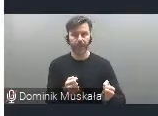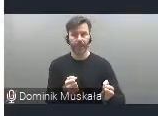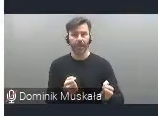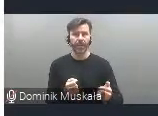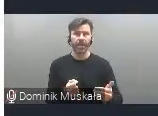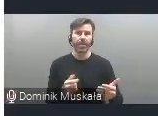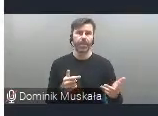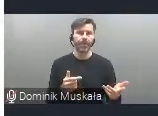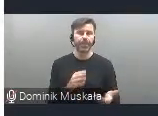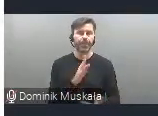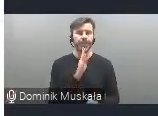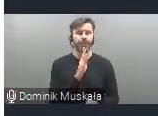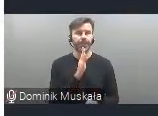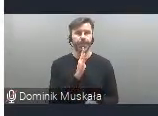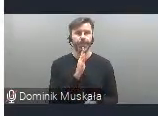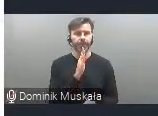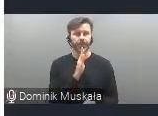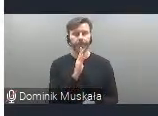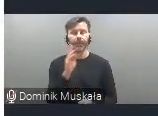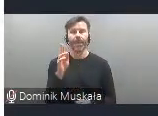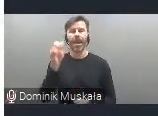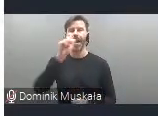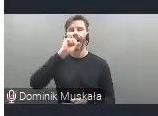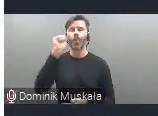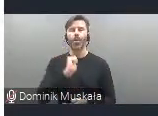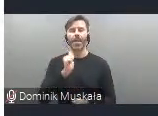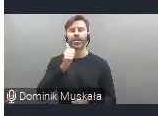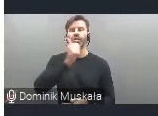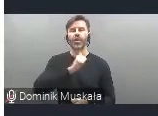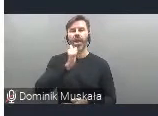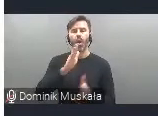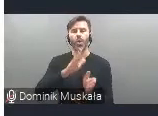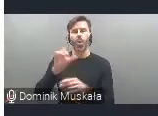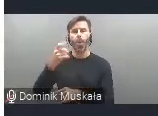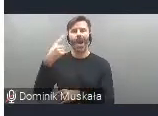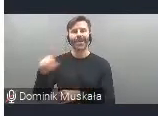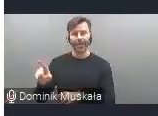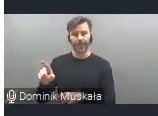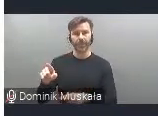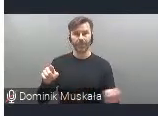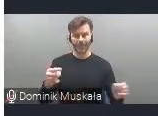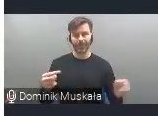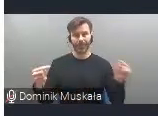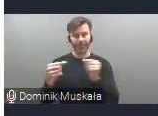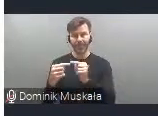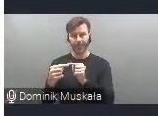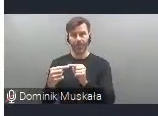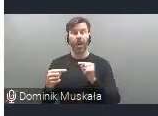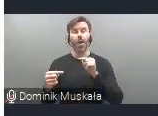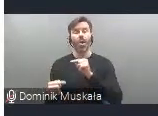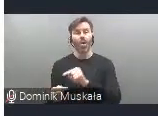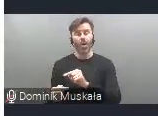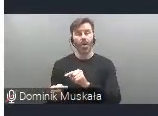jest takim rodzajem nakładki na Europejski Zielony Ład, która ma służyć temu, żeby Europejski Zielony Ład